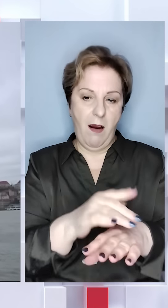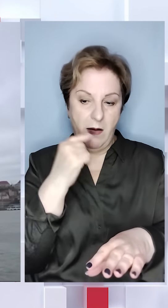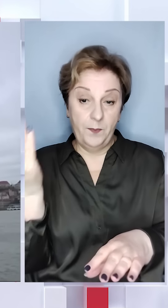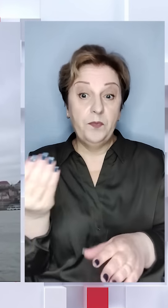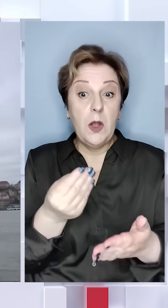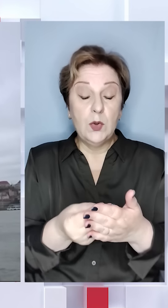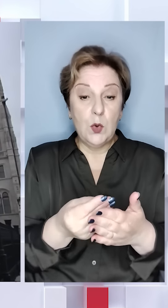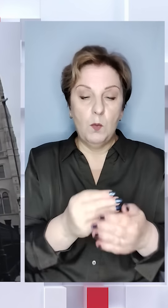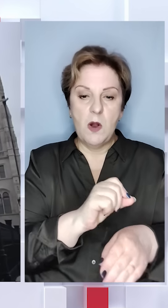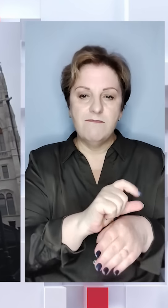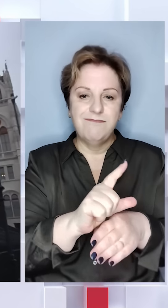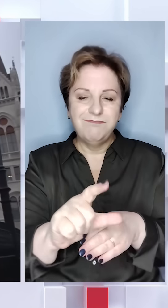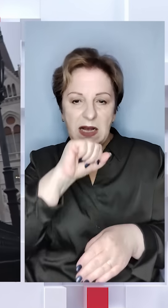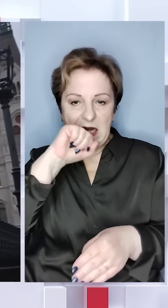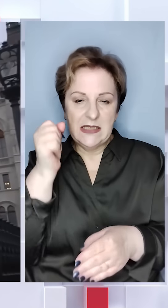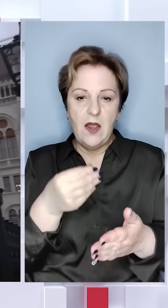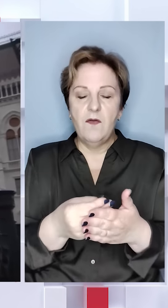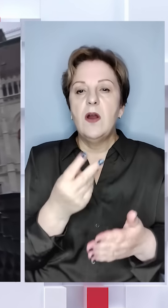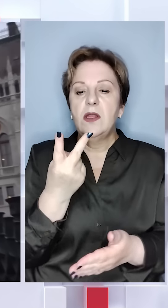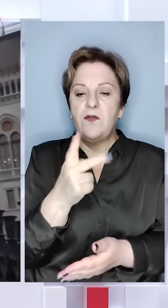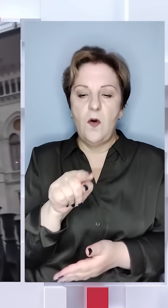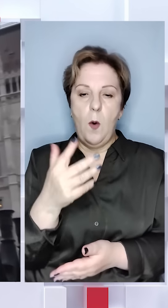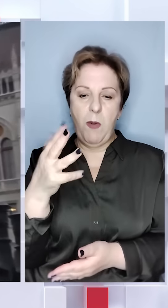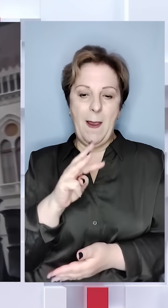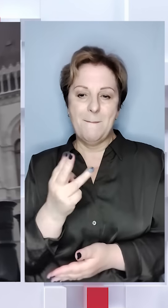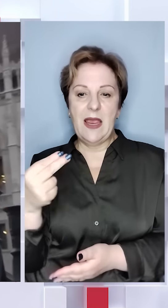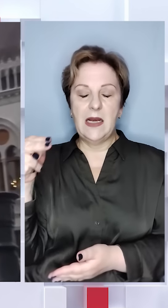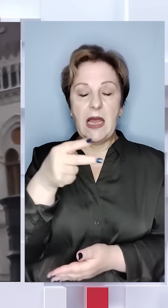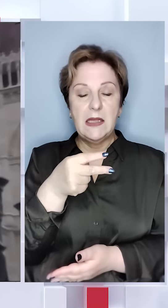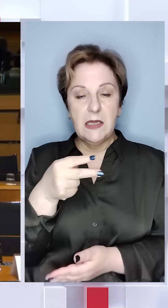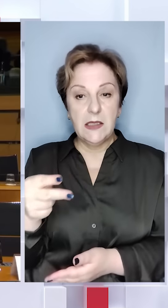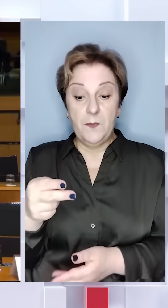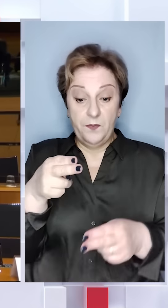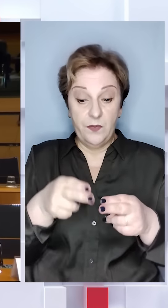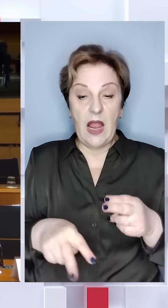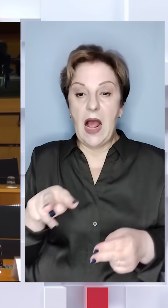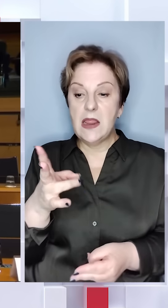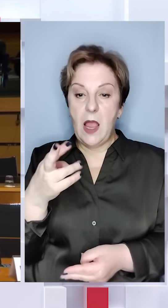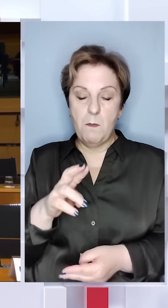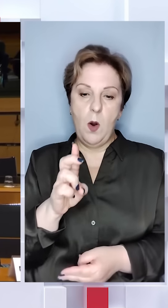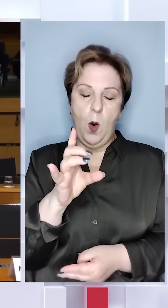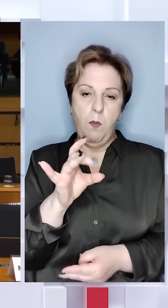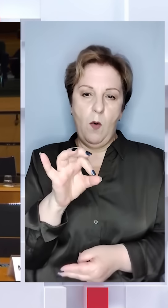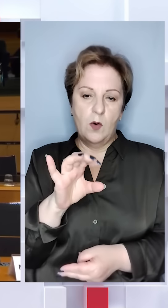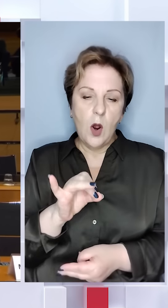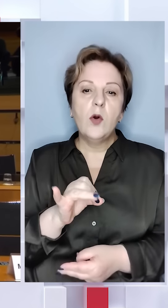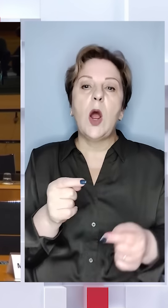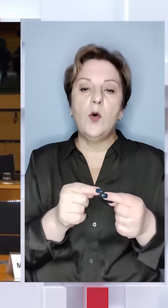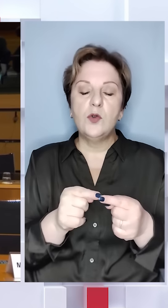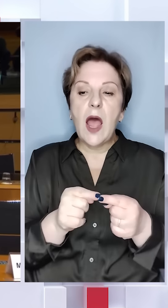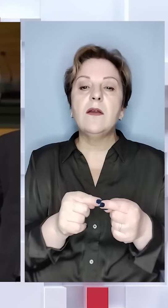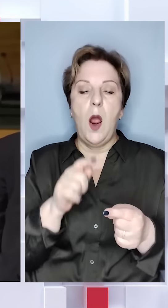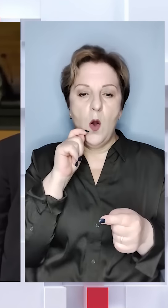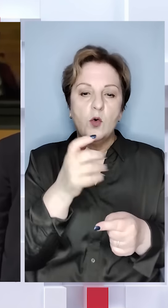Сума, накопичена завдяки цим коштам, досягає 2,5 мільярдів євро. Наприкінці липня Борель поточнив терміни,